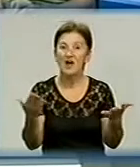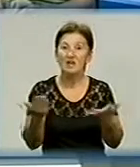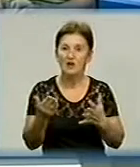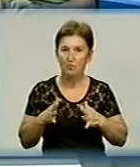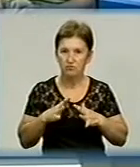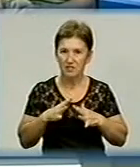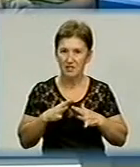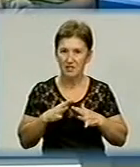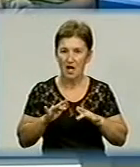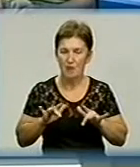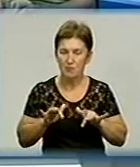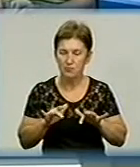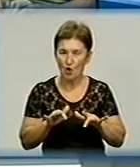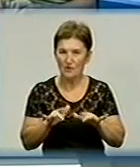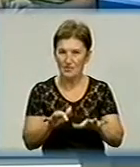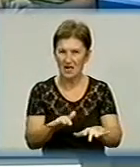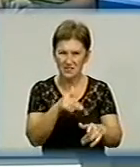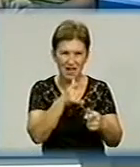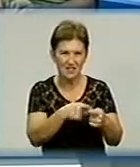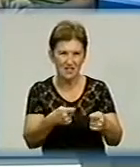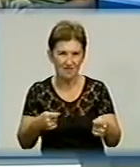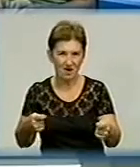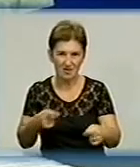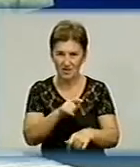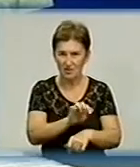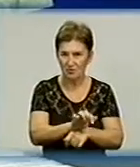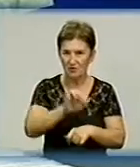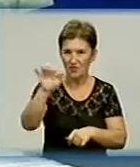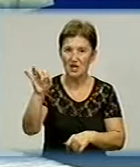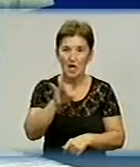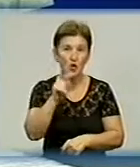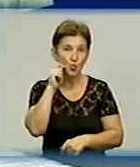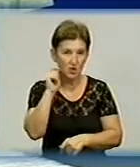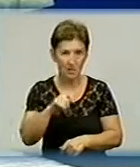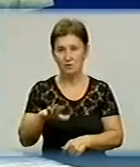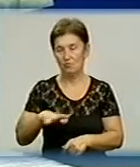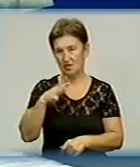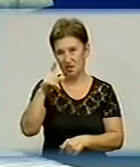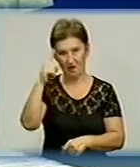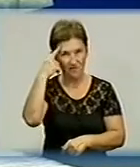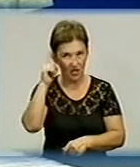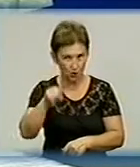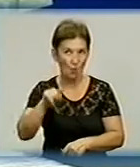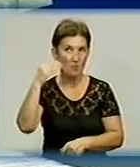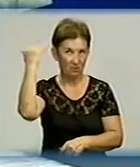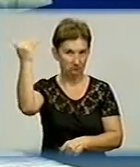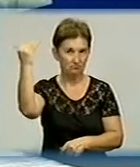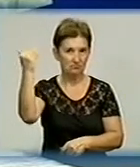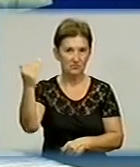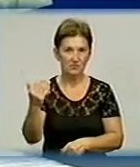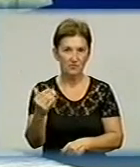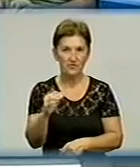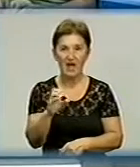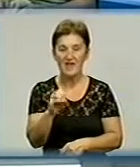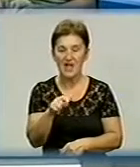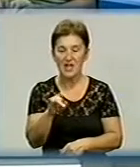транспортування цих речей, і Україна була відома Єгипту, нинішня територія,